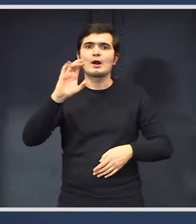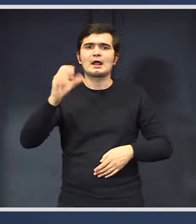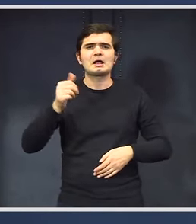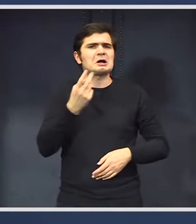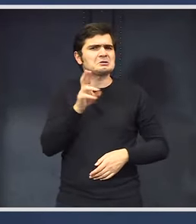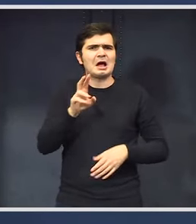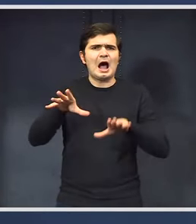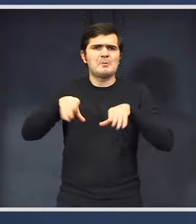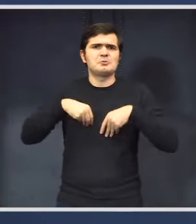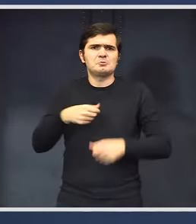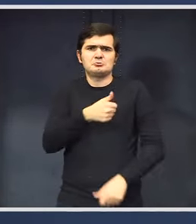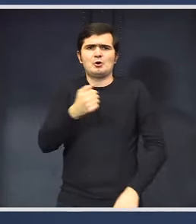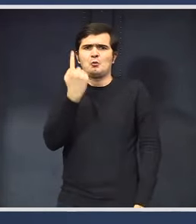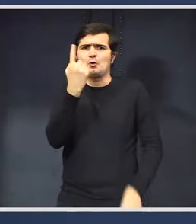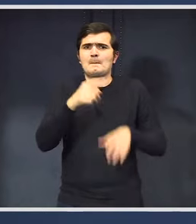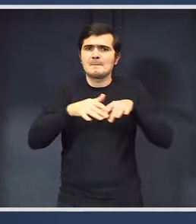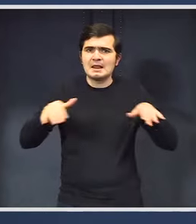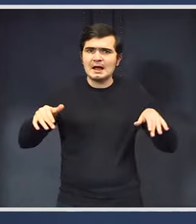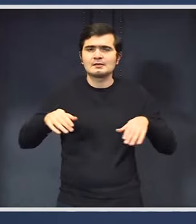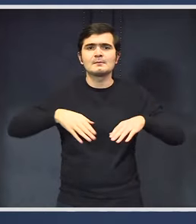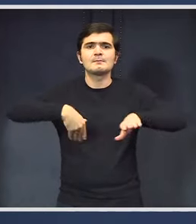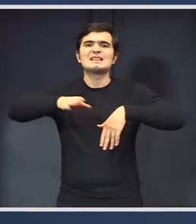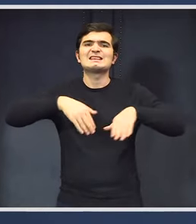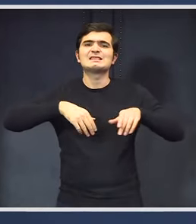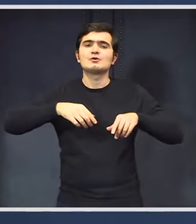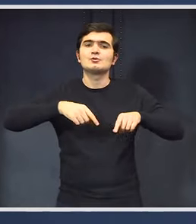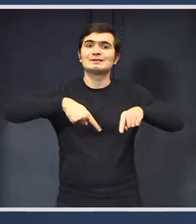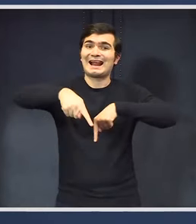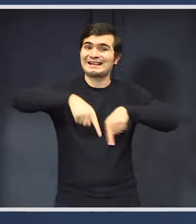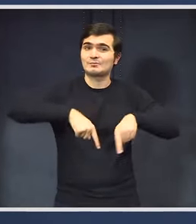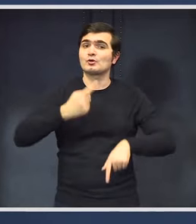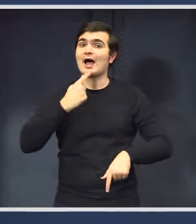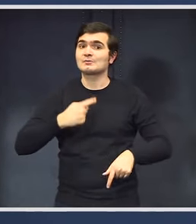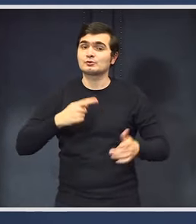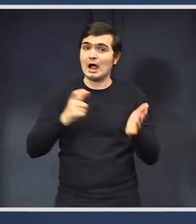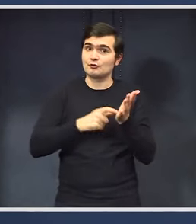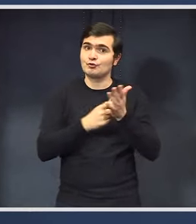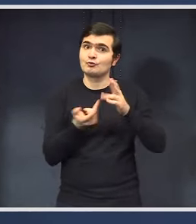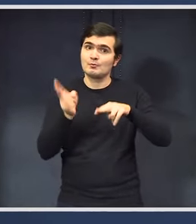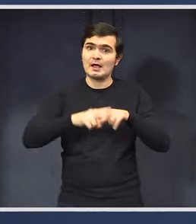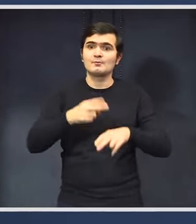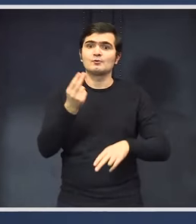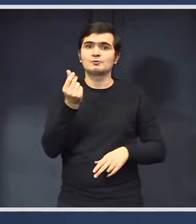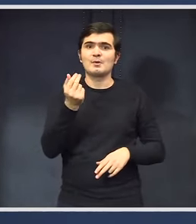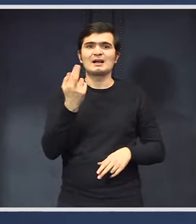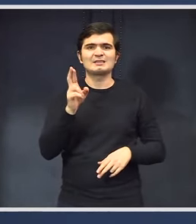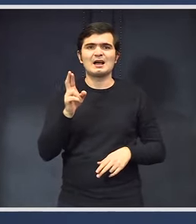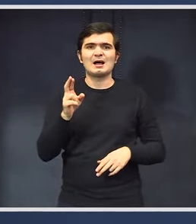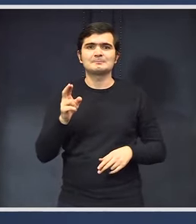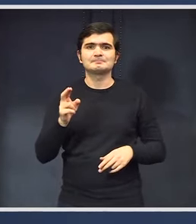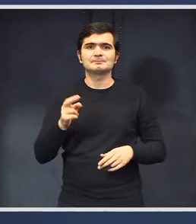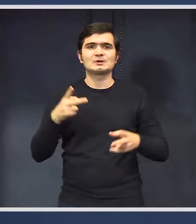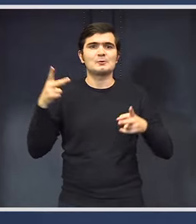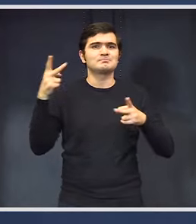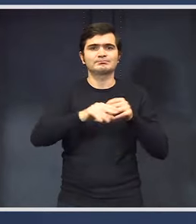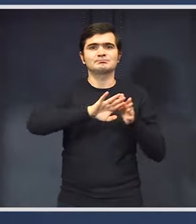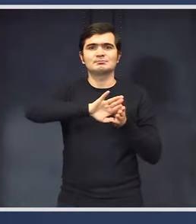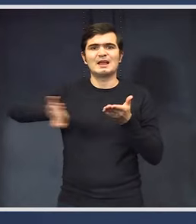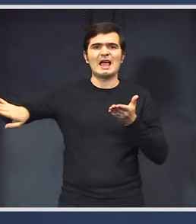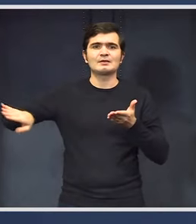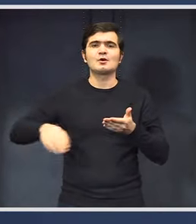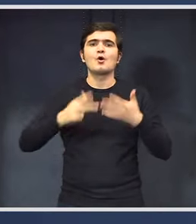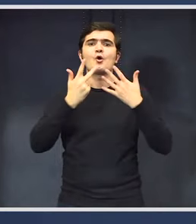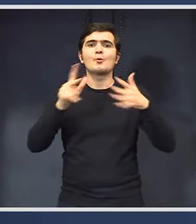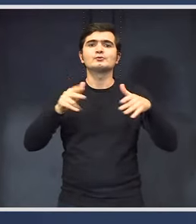un miliard. Iar cei de la transportul că ar fi cerut mai mulți bani și s-au tăiat 800 de milioane de lei din